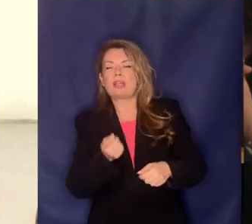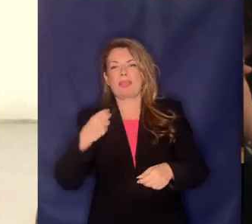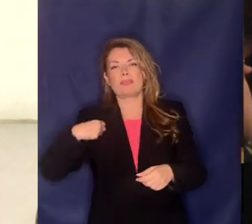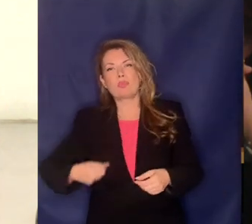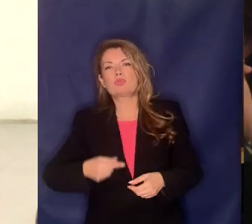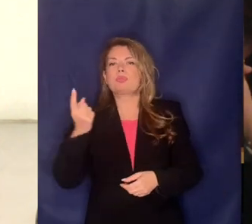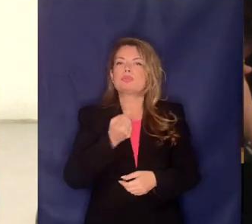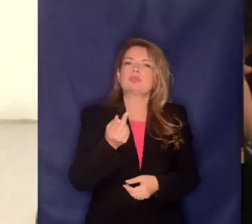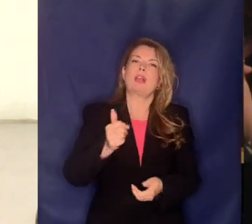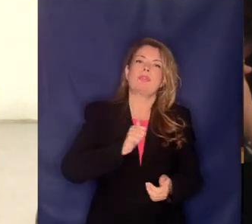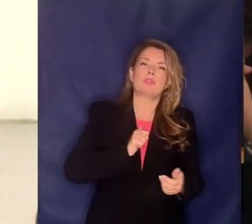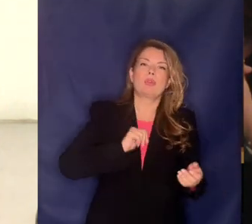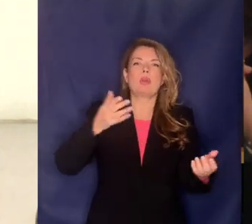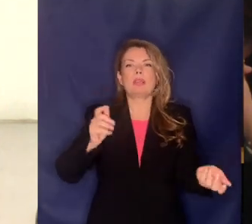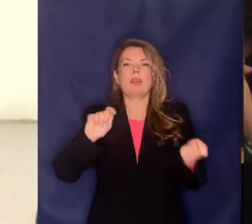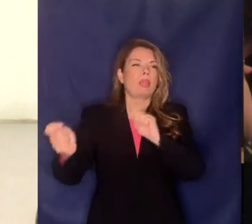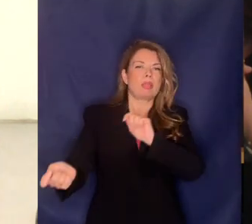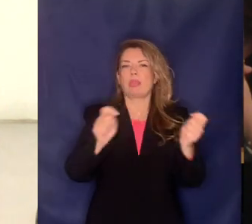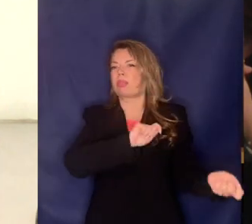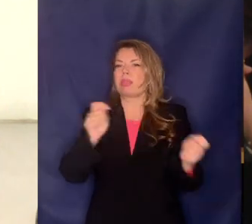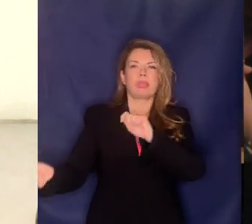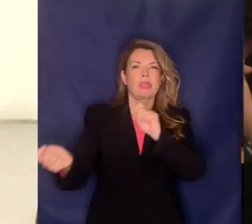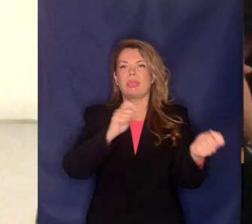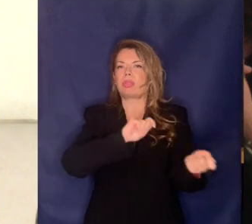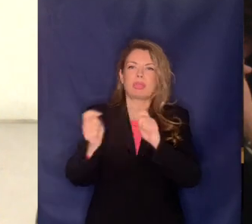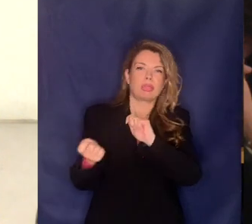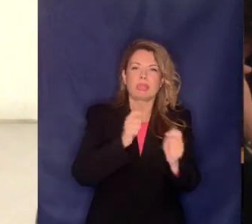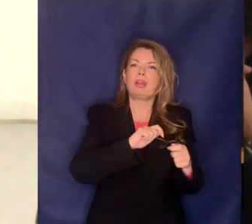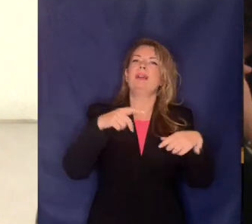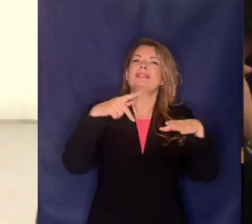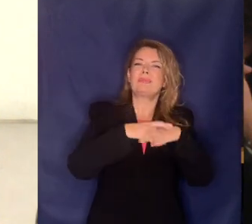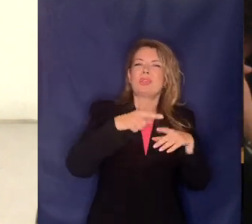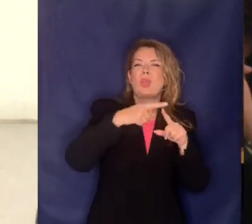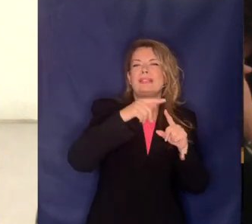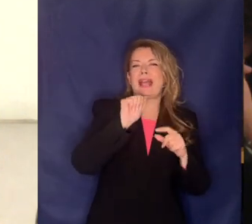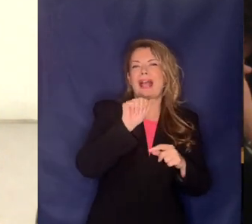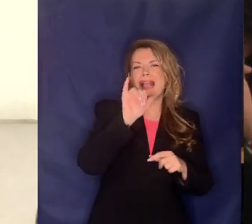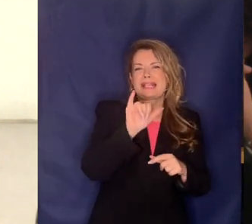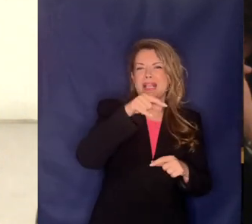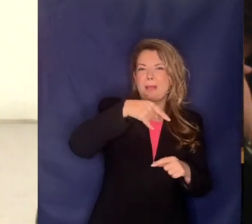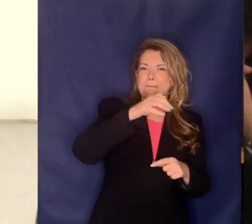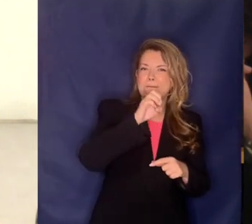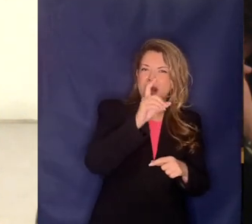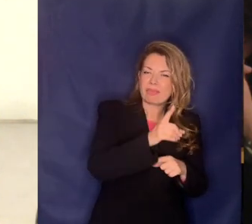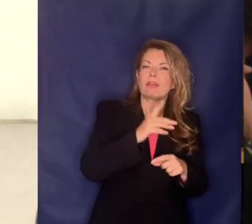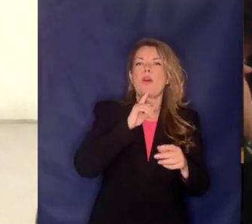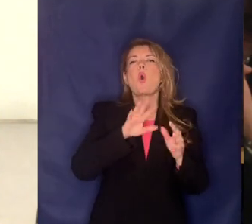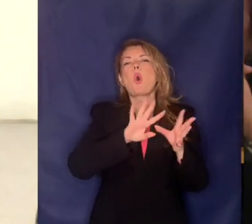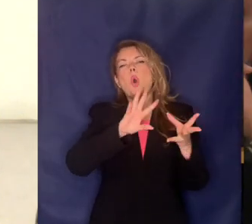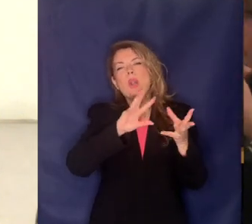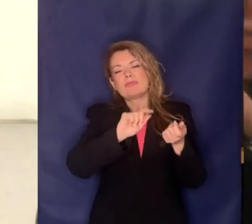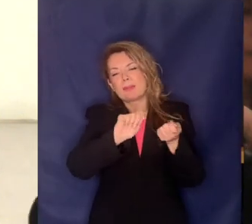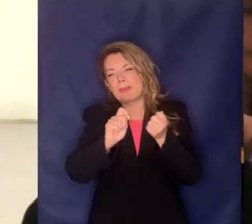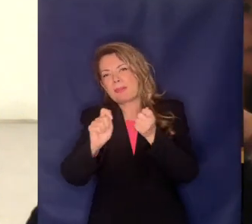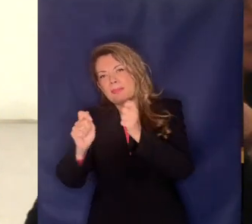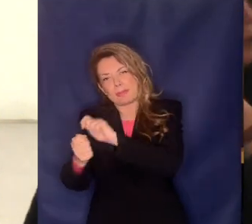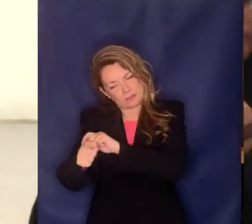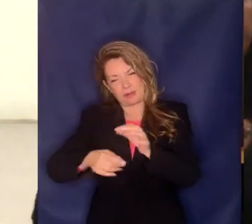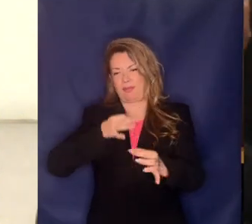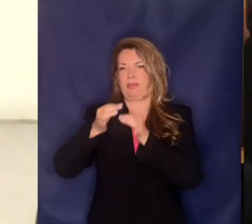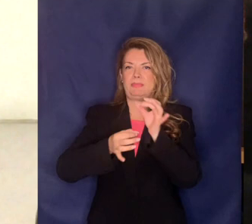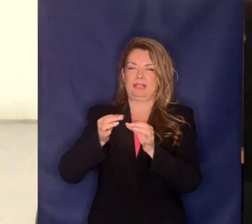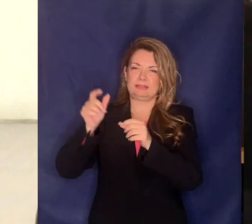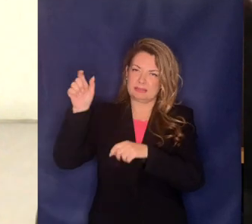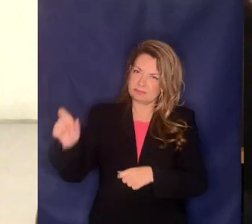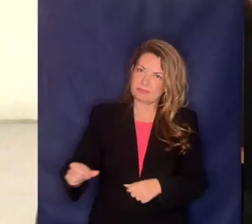δημόσιο που γενοέρχονται μεταξύ δημόσιου τα ΕΙΔΑΔ ιδιώτη όλη αυτή τη διαδρομή αμέσως